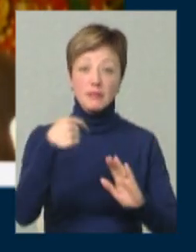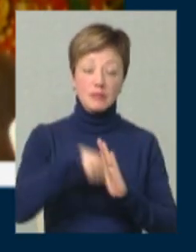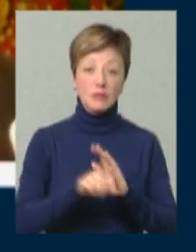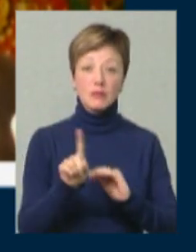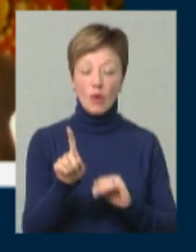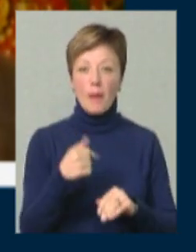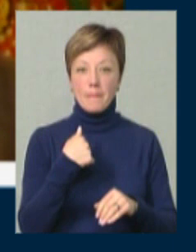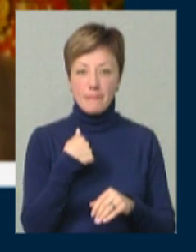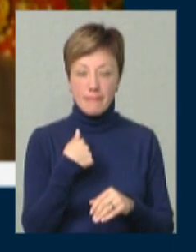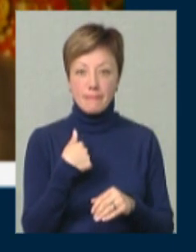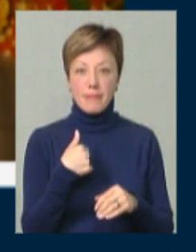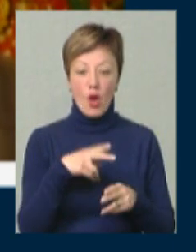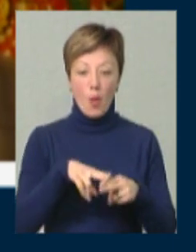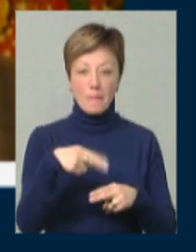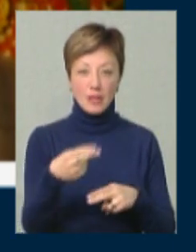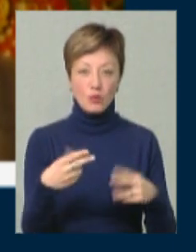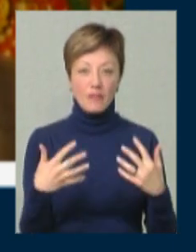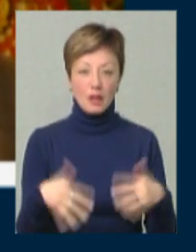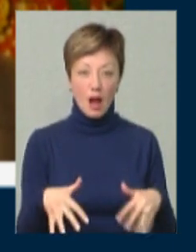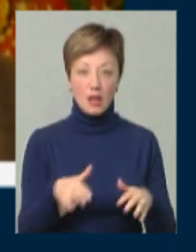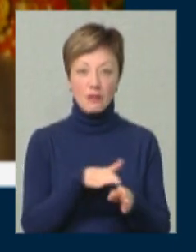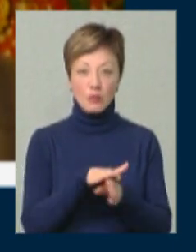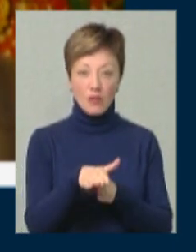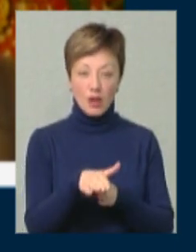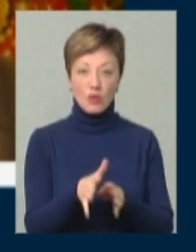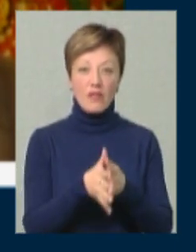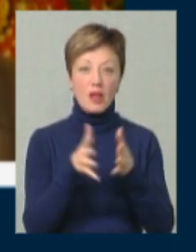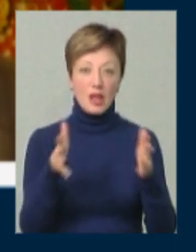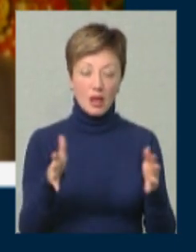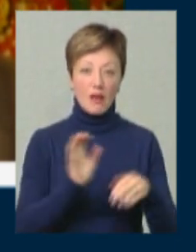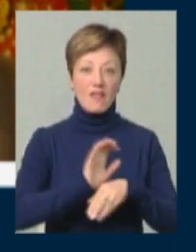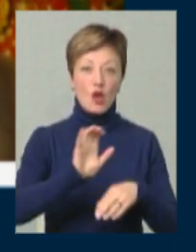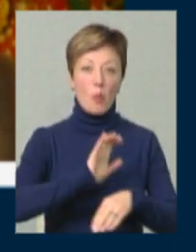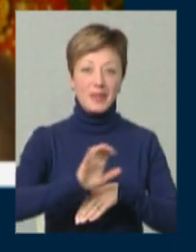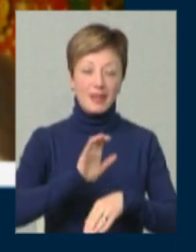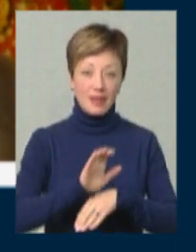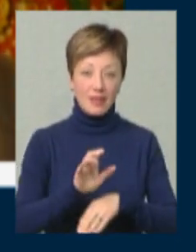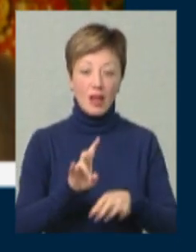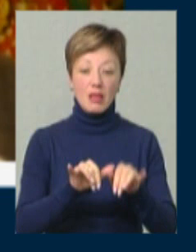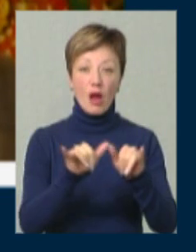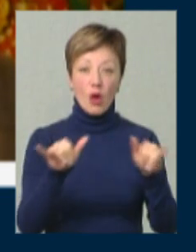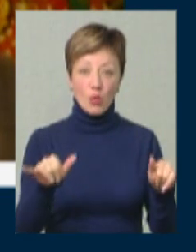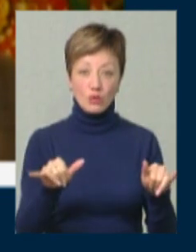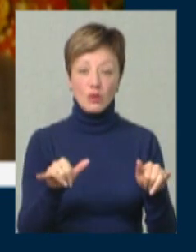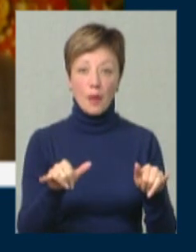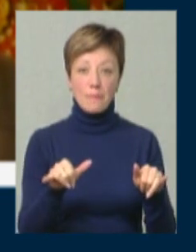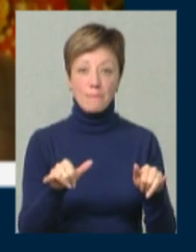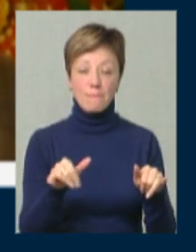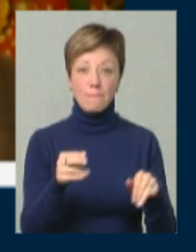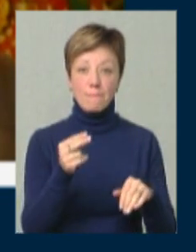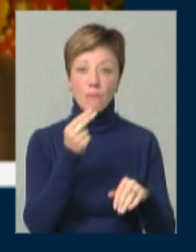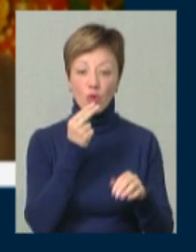що ми, по суті, компенсуємо втрати, які відбуваються у великих виробників, виробників, нарощуванням продуктів